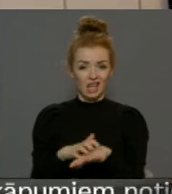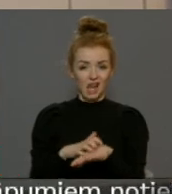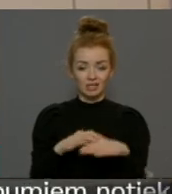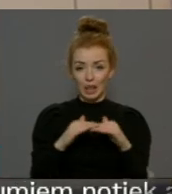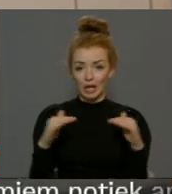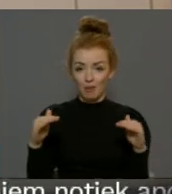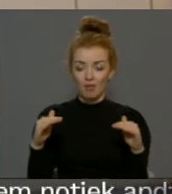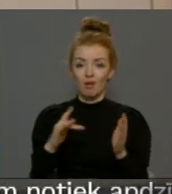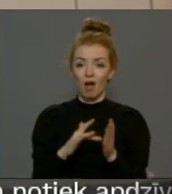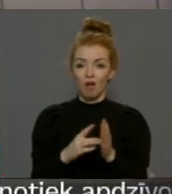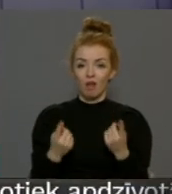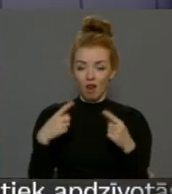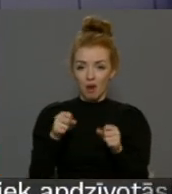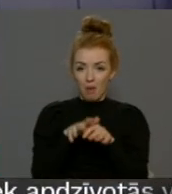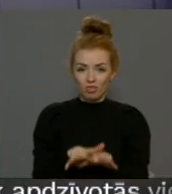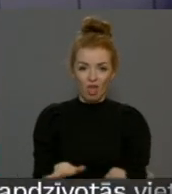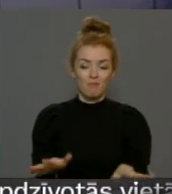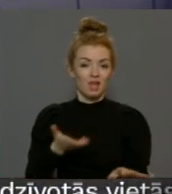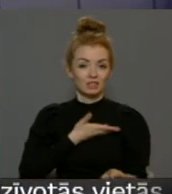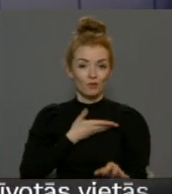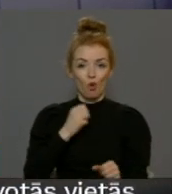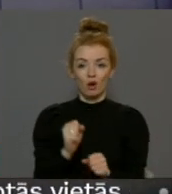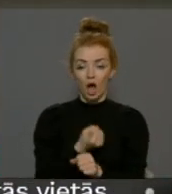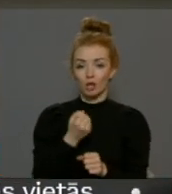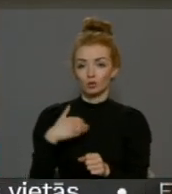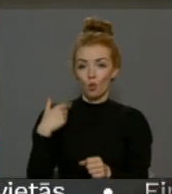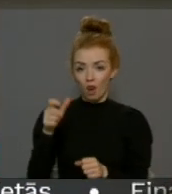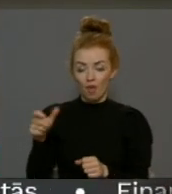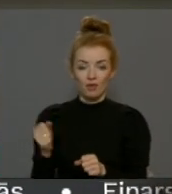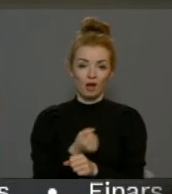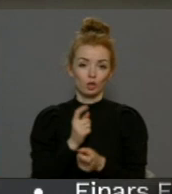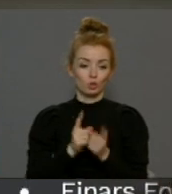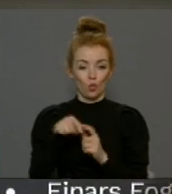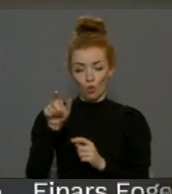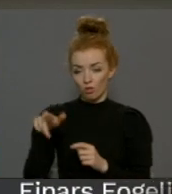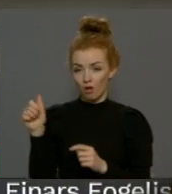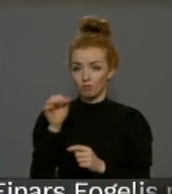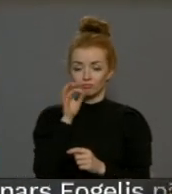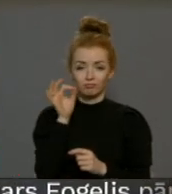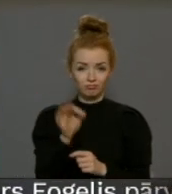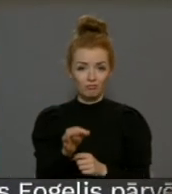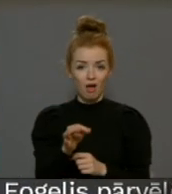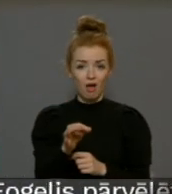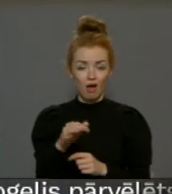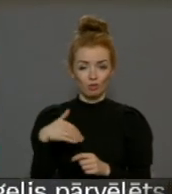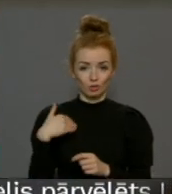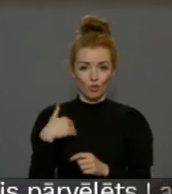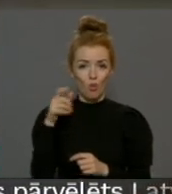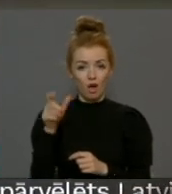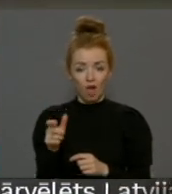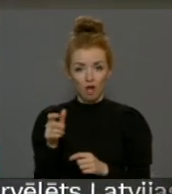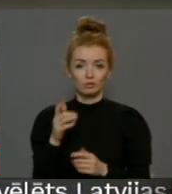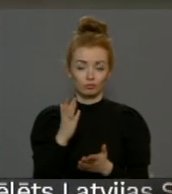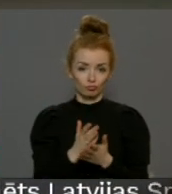līmeni, kādā pandēmijas laikā dzīvo gan skolēni, gan skolotāji. Ir bijušas situācijas, ka skolēns, nezinu,